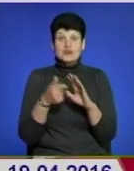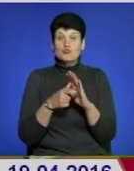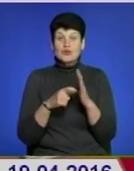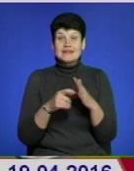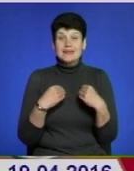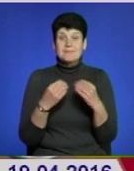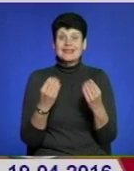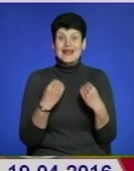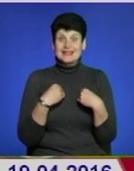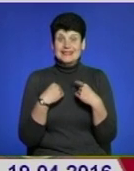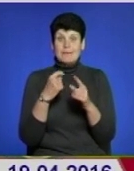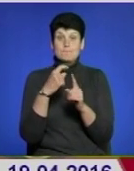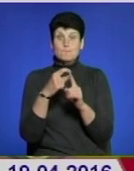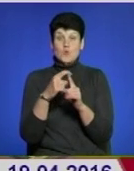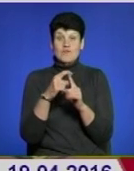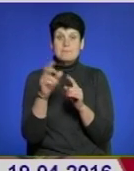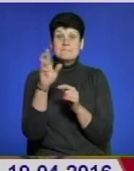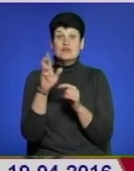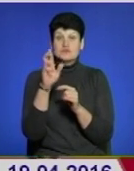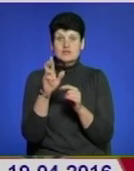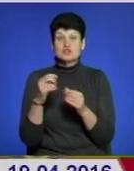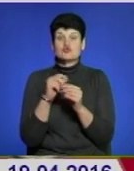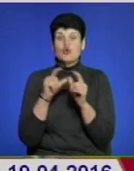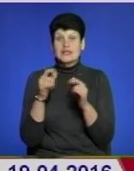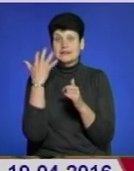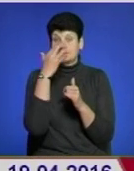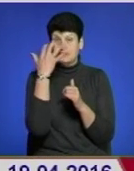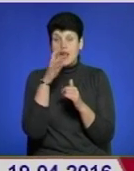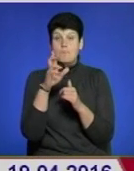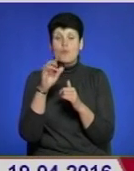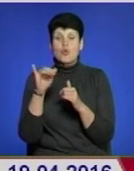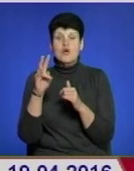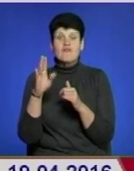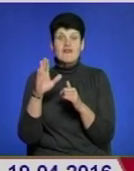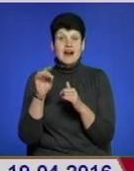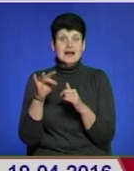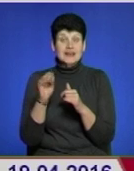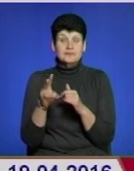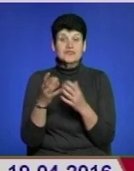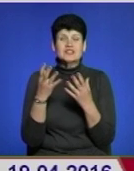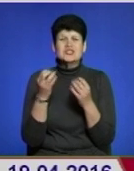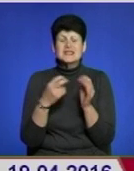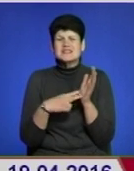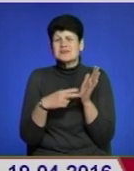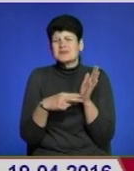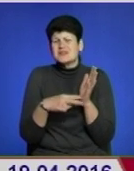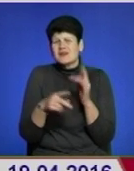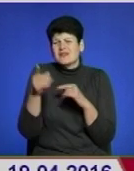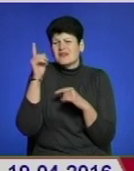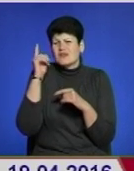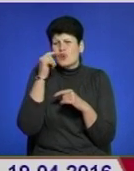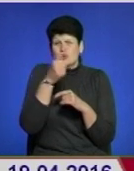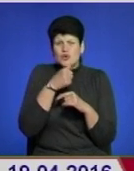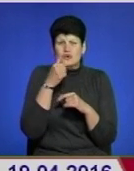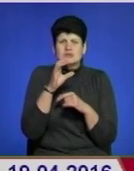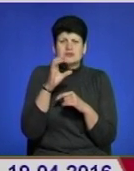нам дали букварик з Березови, цей школи для незрячих. Але букварик ще 70-х років випуску